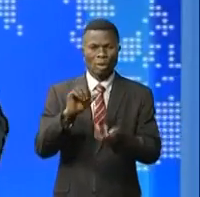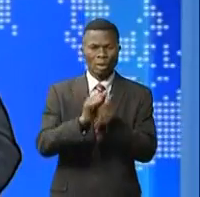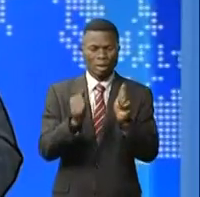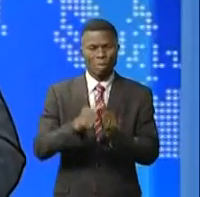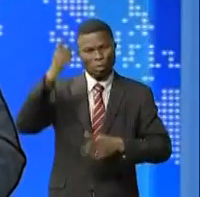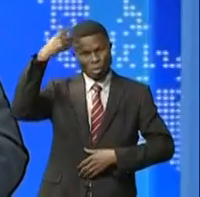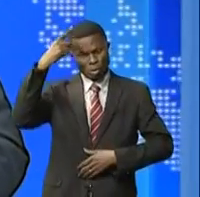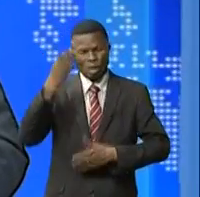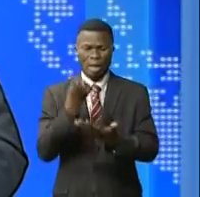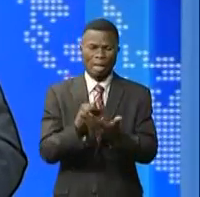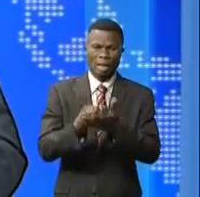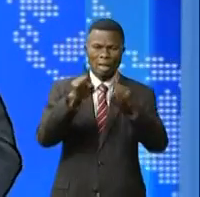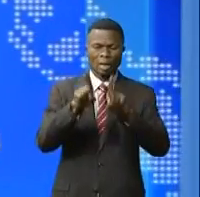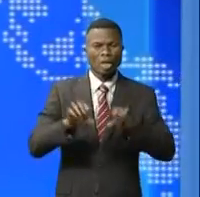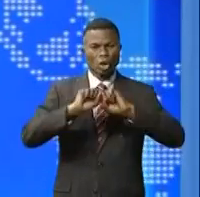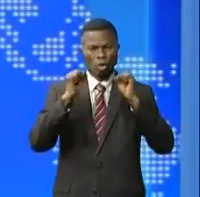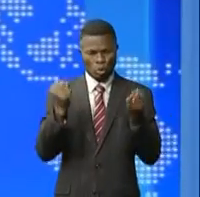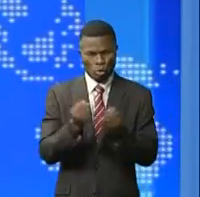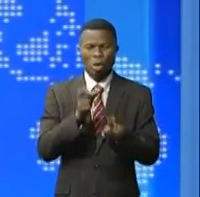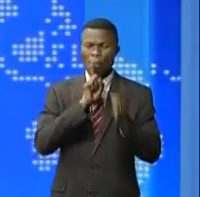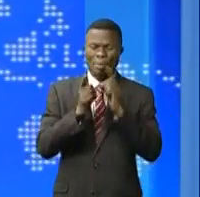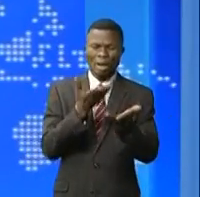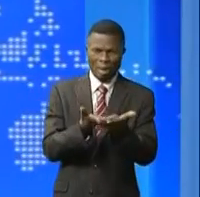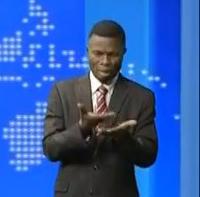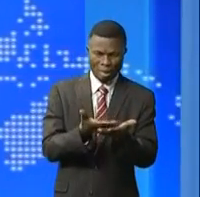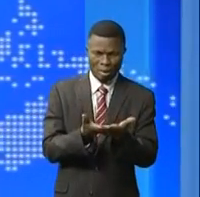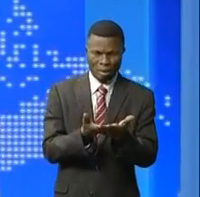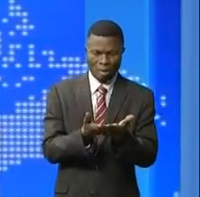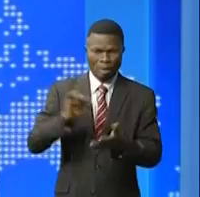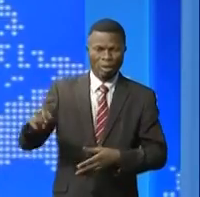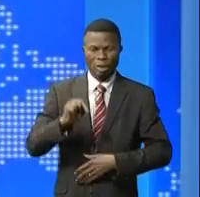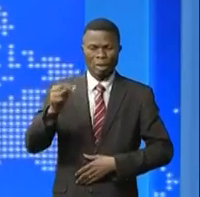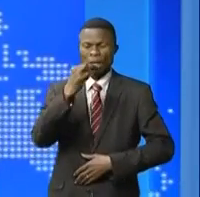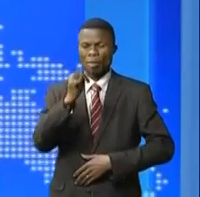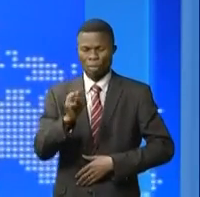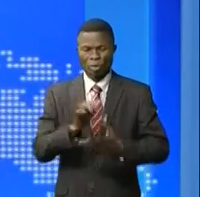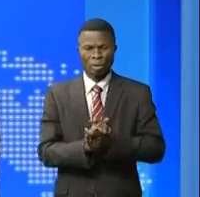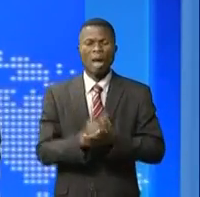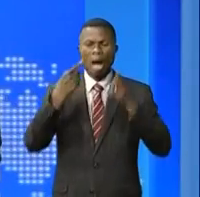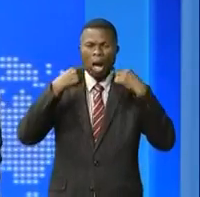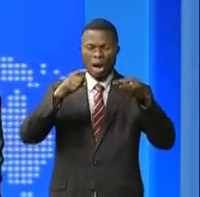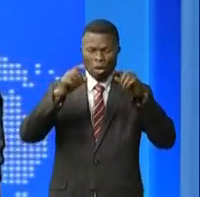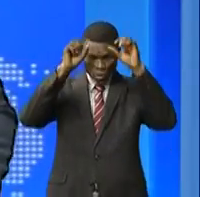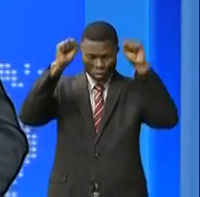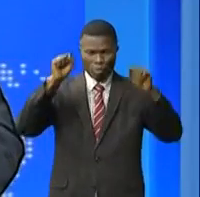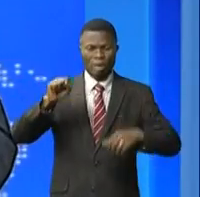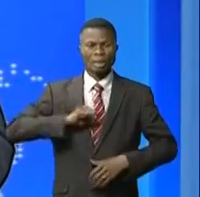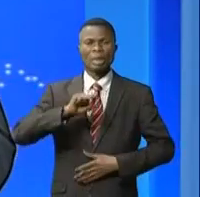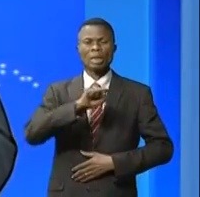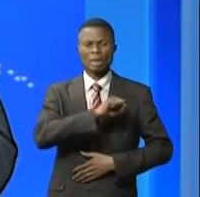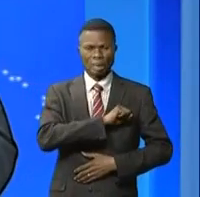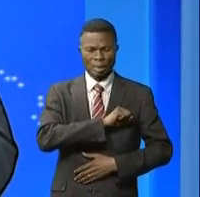politiques, économiques et sociales seront sur la table. Jean-Marc Châtaignier l'a annoncé au président du Sénat,